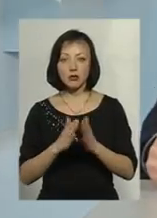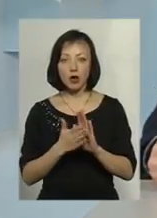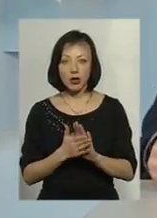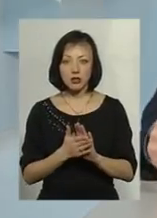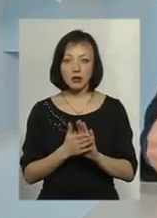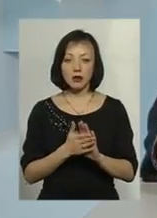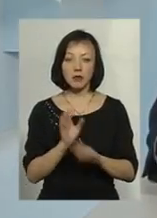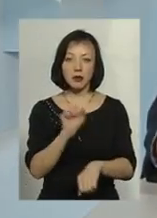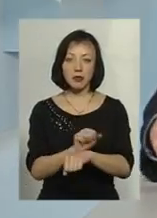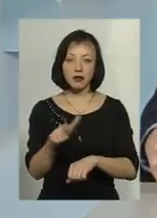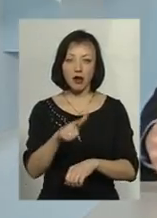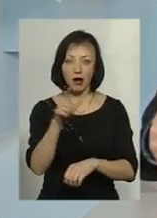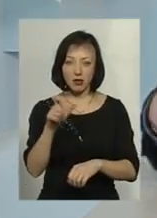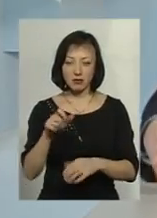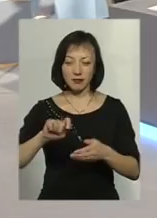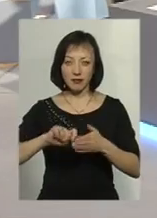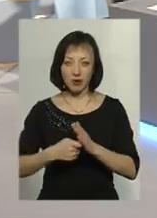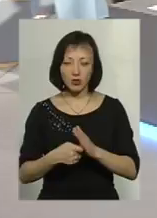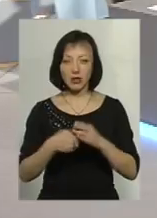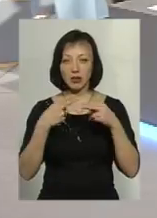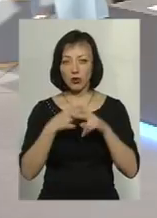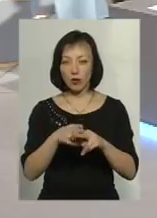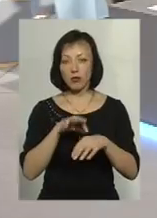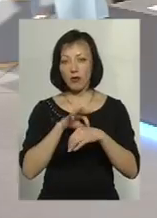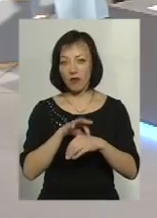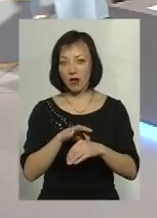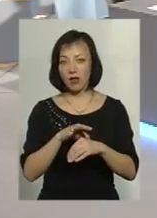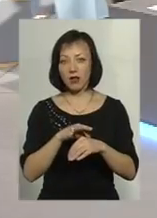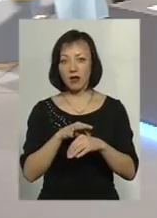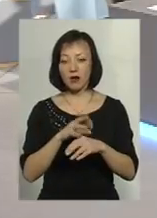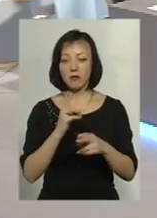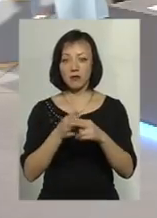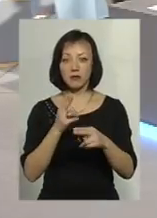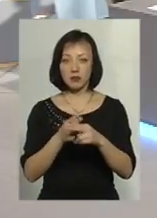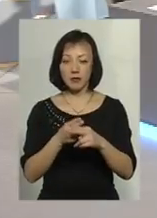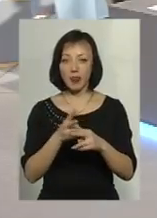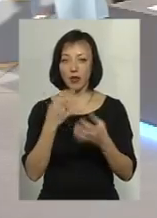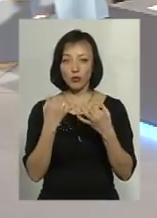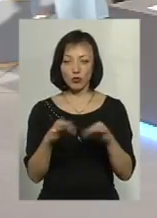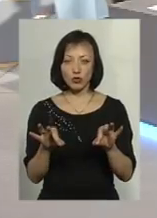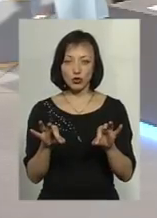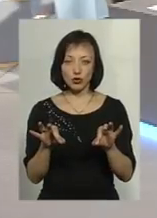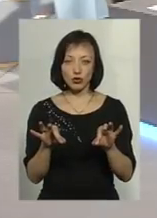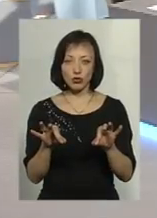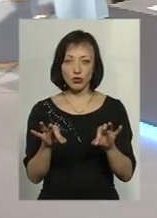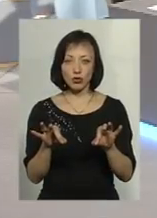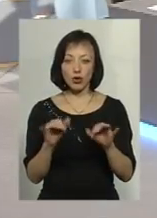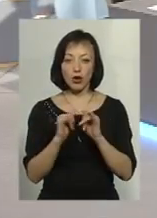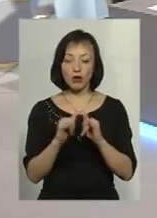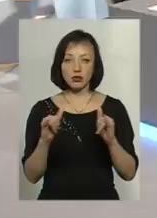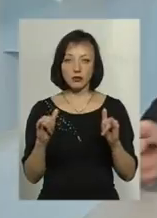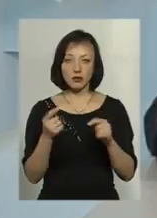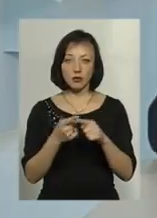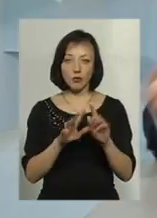провела припинення газу, технологію провела по примінтівному, не допущенню розвитку